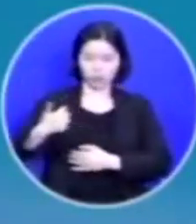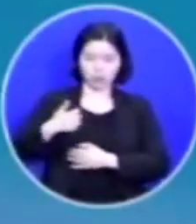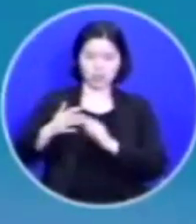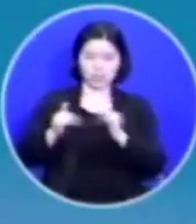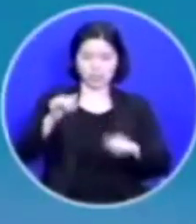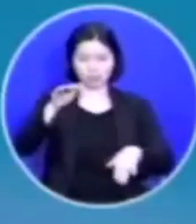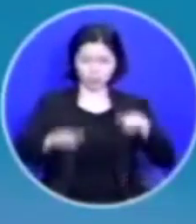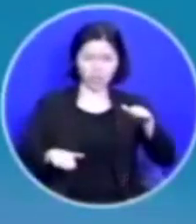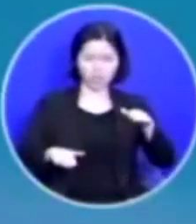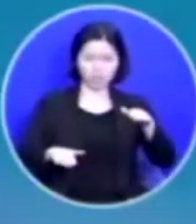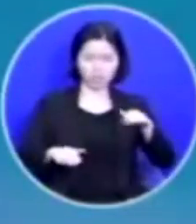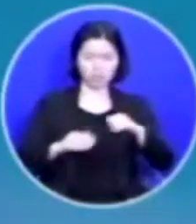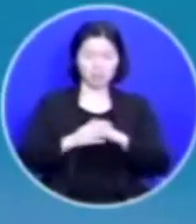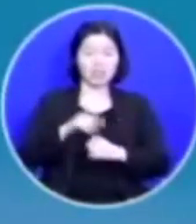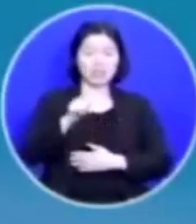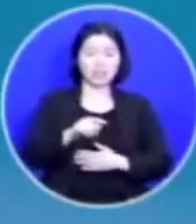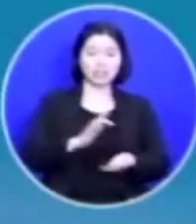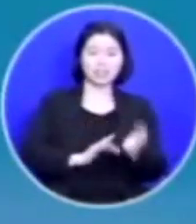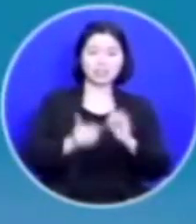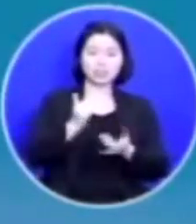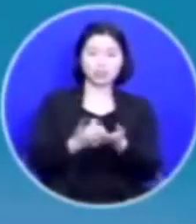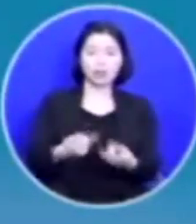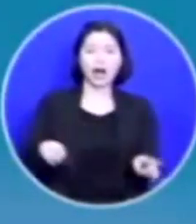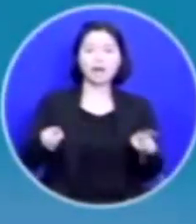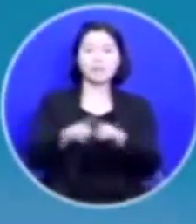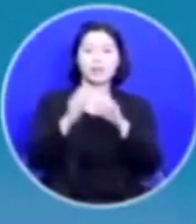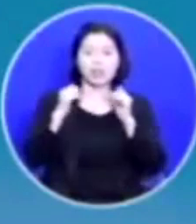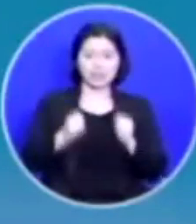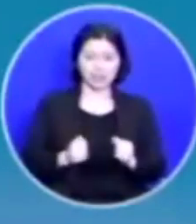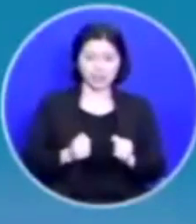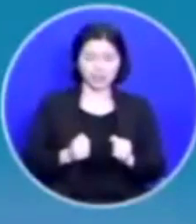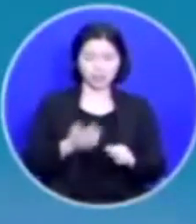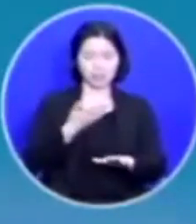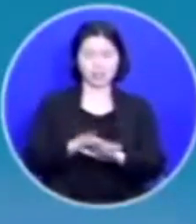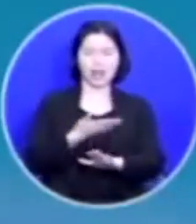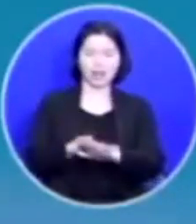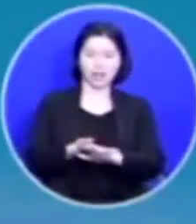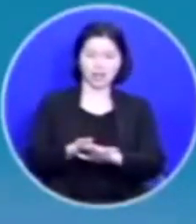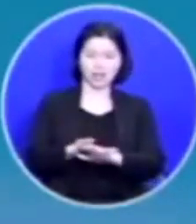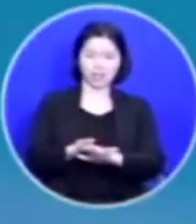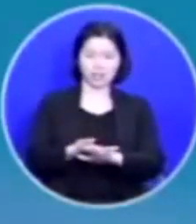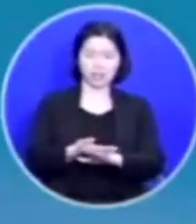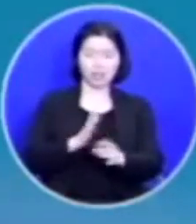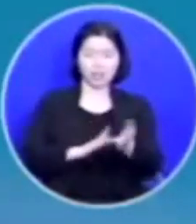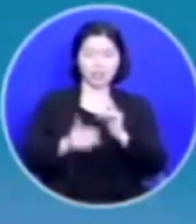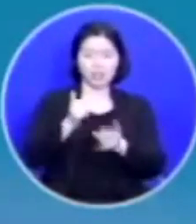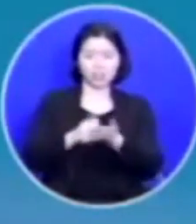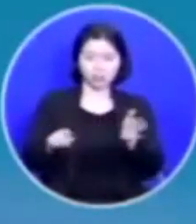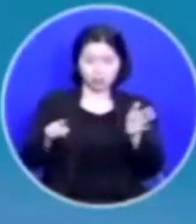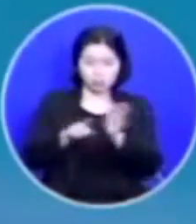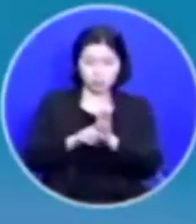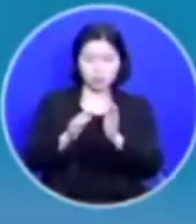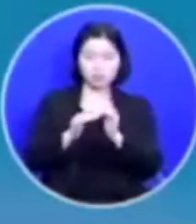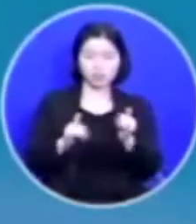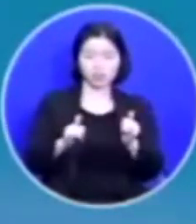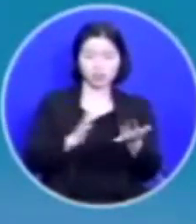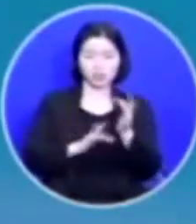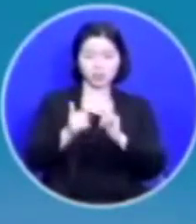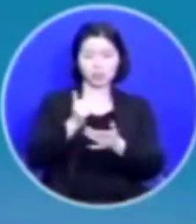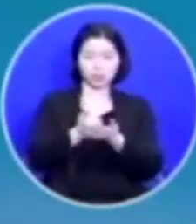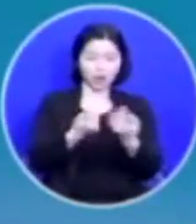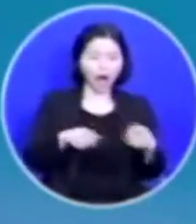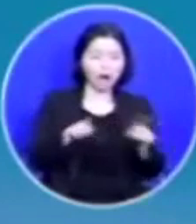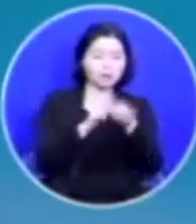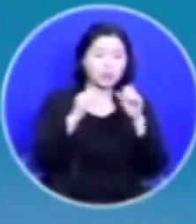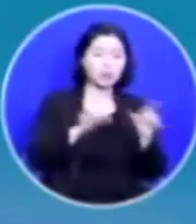예수님이 함께 계시는 것이 다른 것입니다 예수를 믿는 사람은 예수님과 함께 살아요